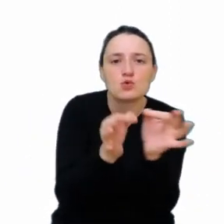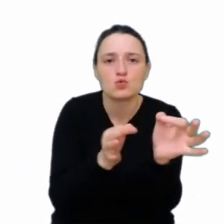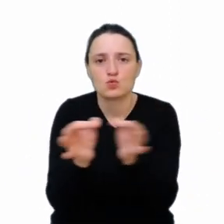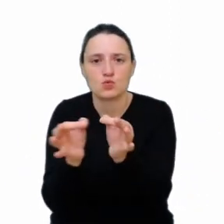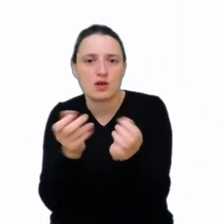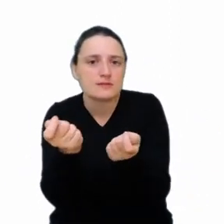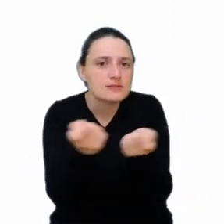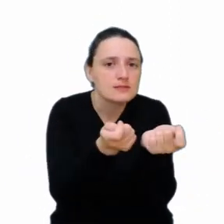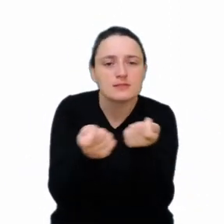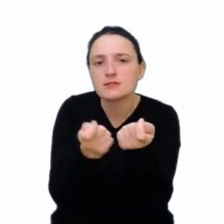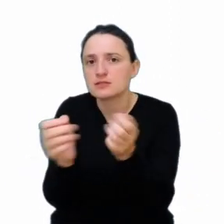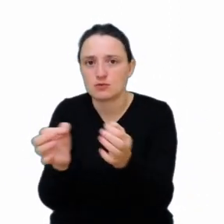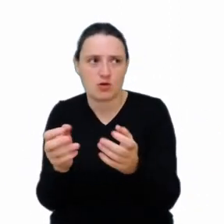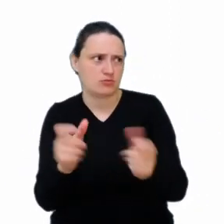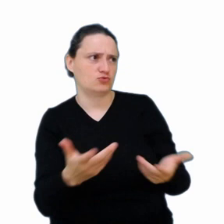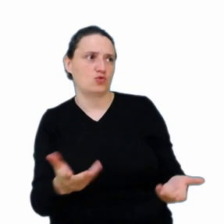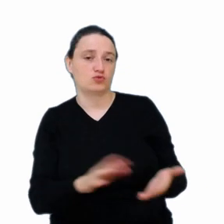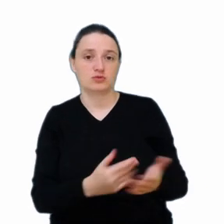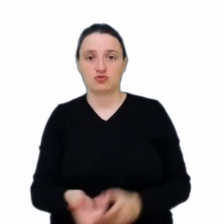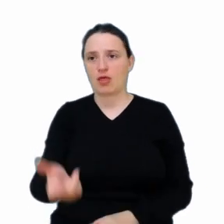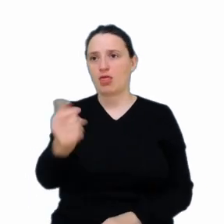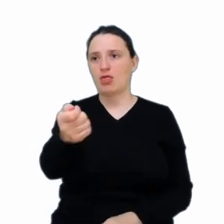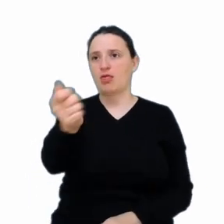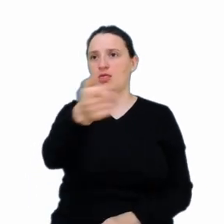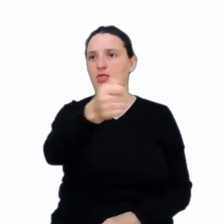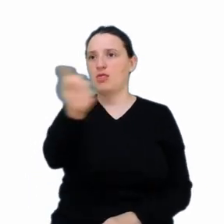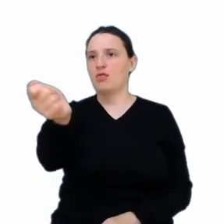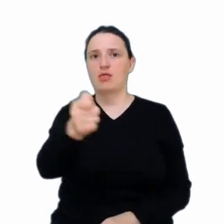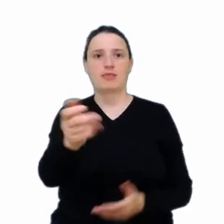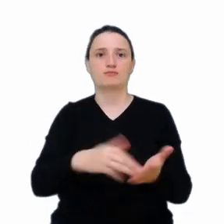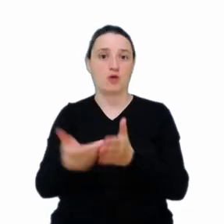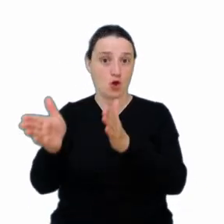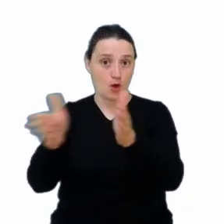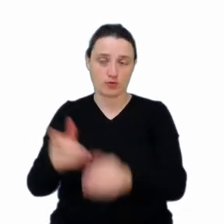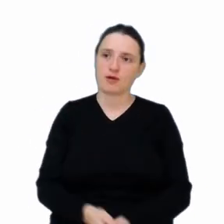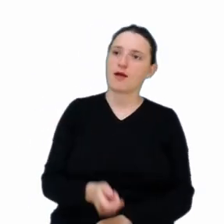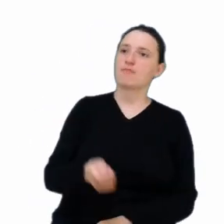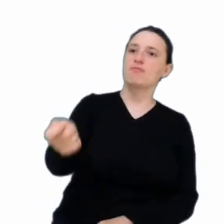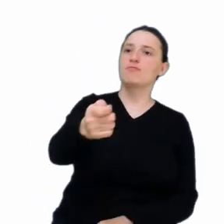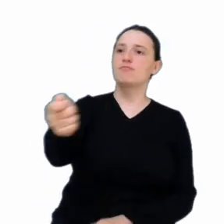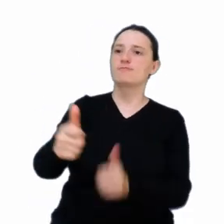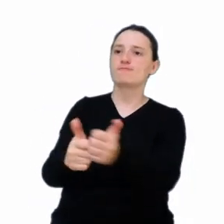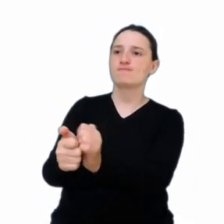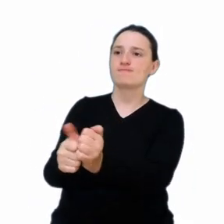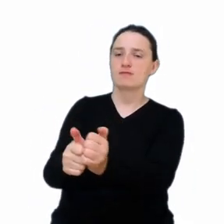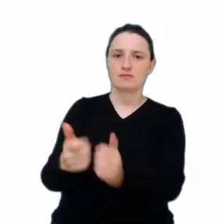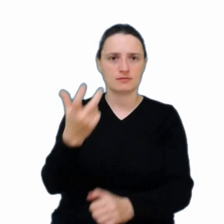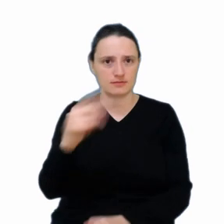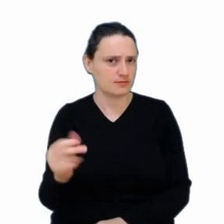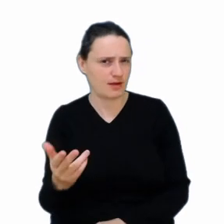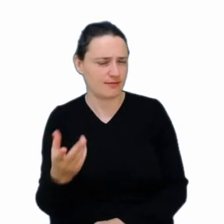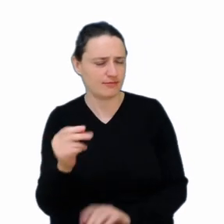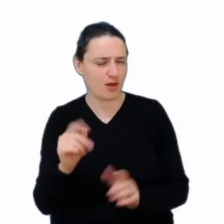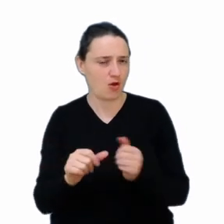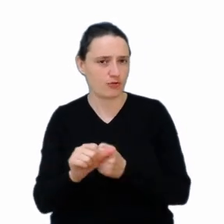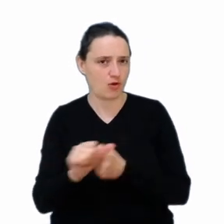sterowania, że bierzemy pilot i sobie zdalnie na przykład sterujemy jakimś robotem albo jakimś urządzeniem? No nie, nie do końca o to chodzi.